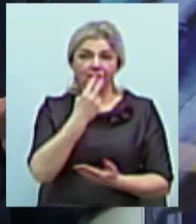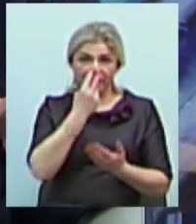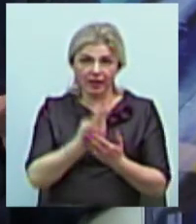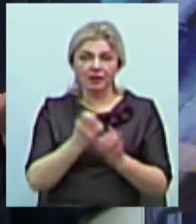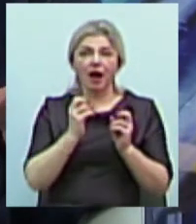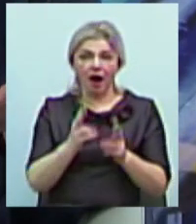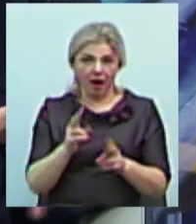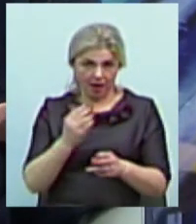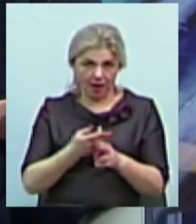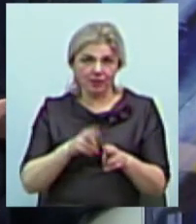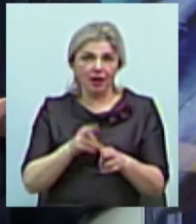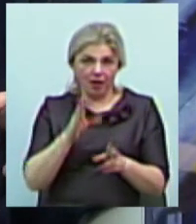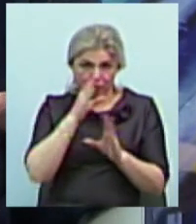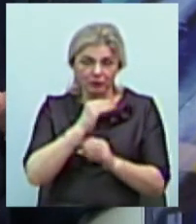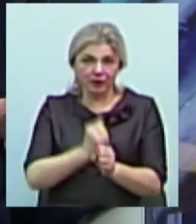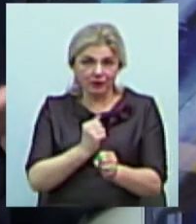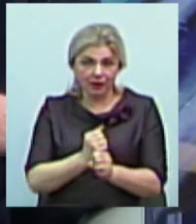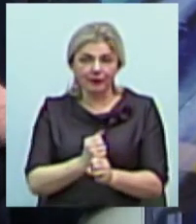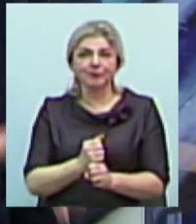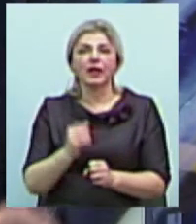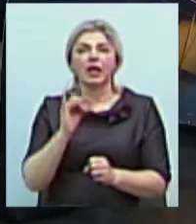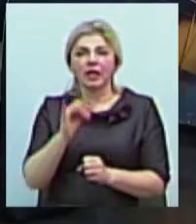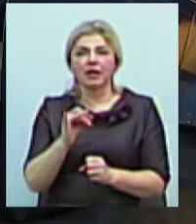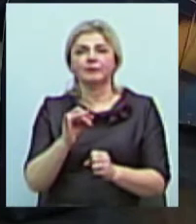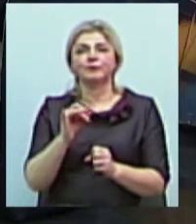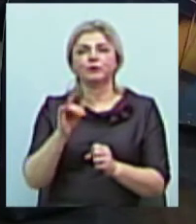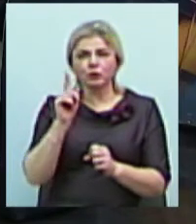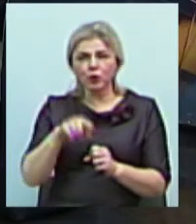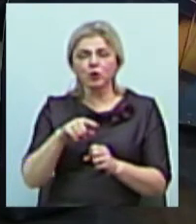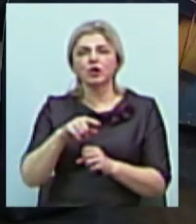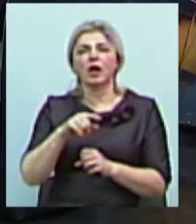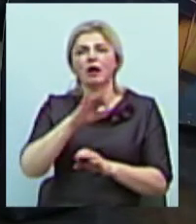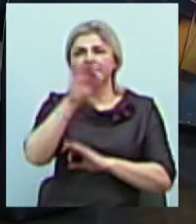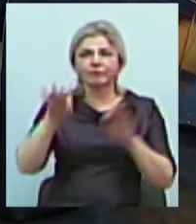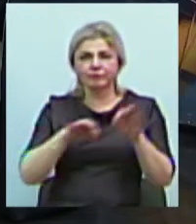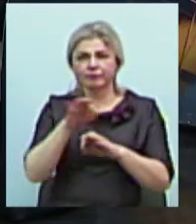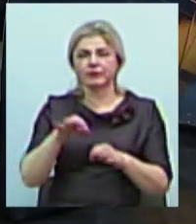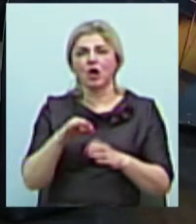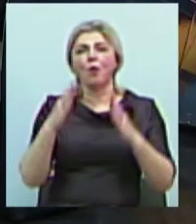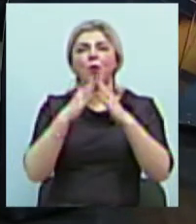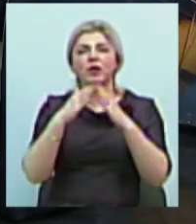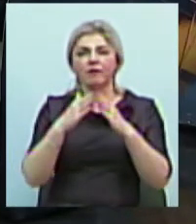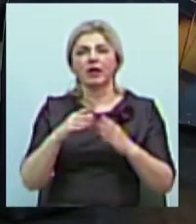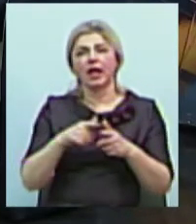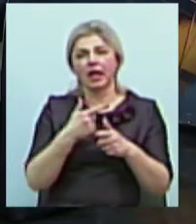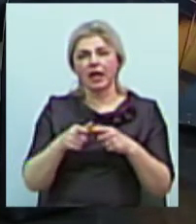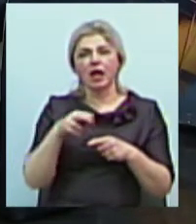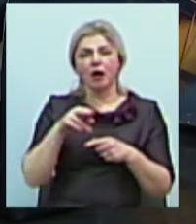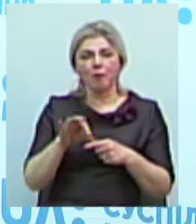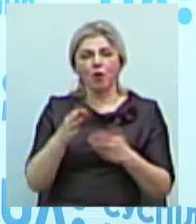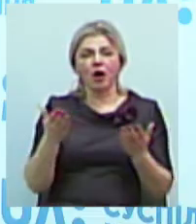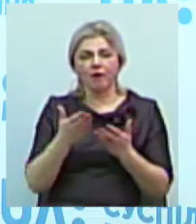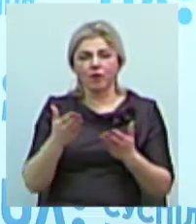доступу до будівель – це теж дуже важливо. Бо, знаєте, якщо по картках, то зайшла якась кіточка із